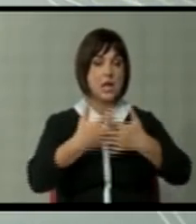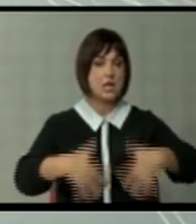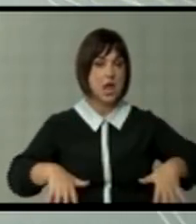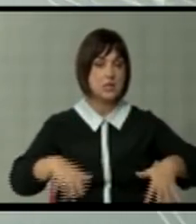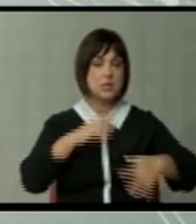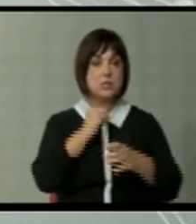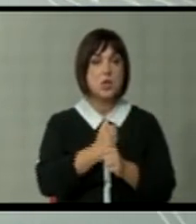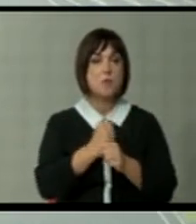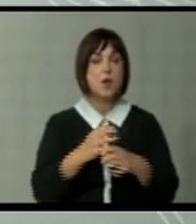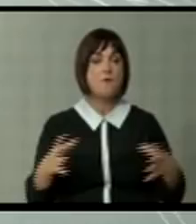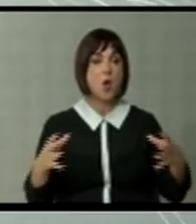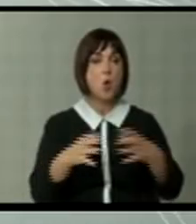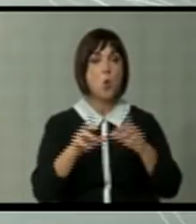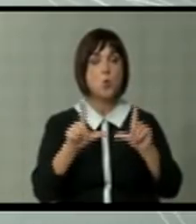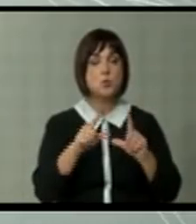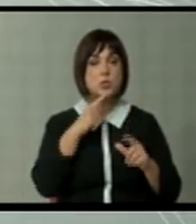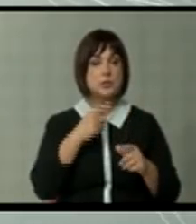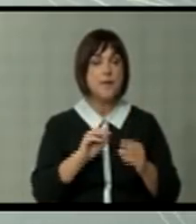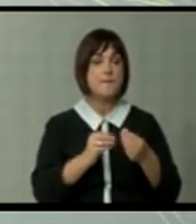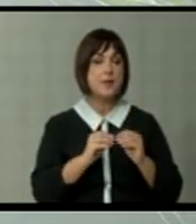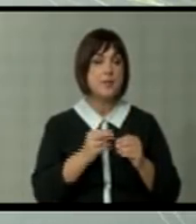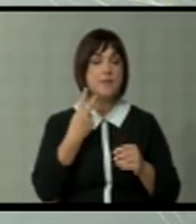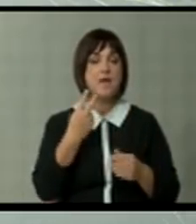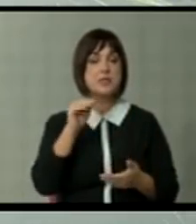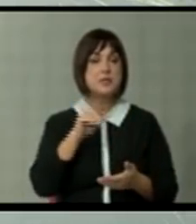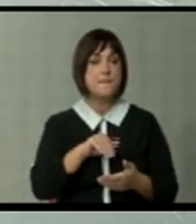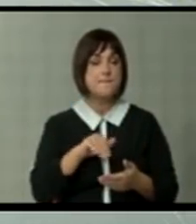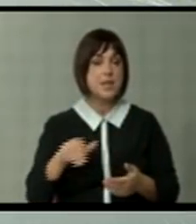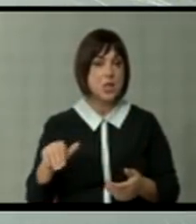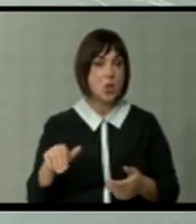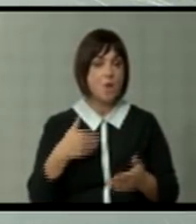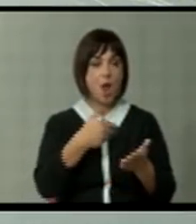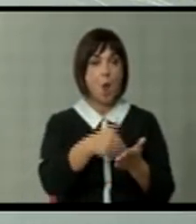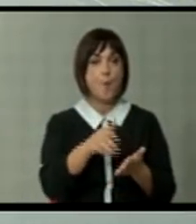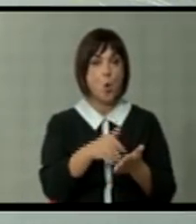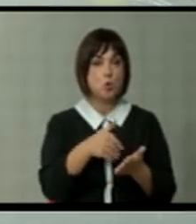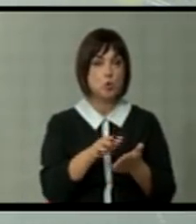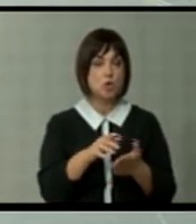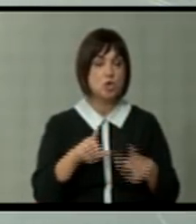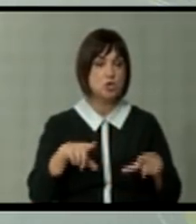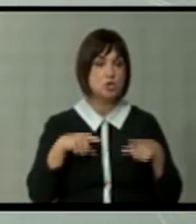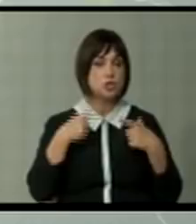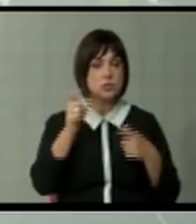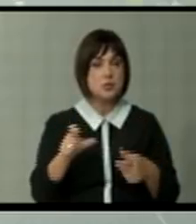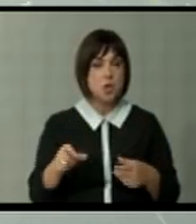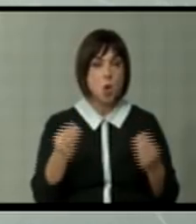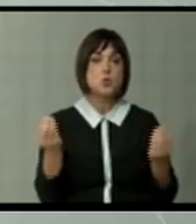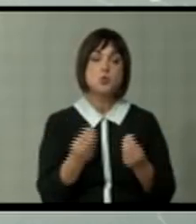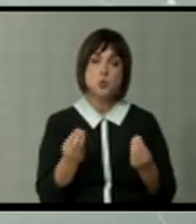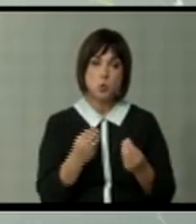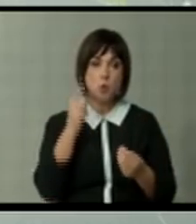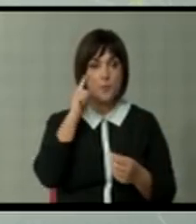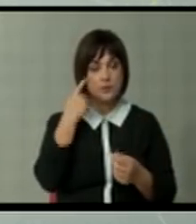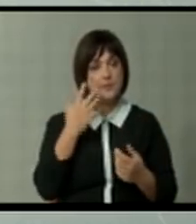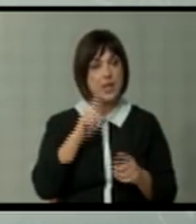и создават унија. Ез пазар од 20 тилиони потрошувачи или жители. Зошто, мислам